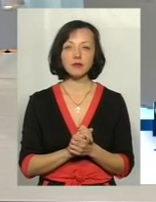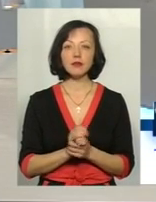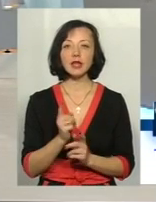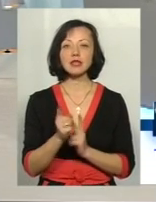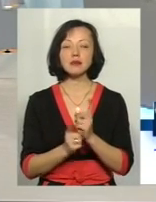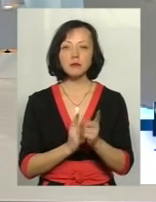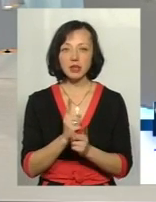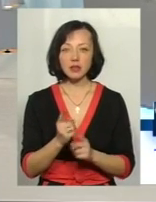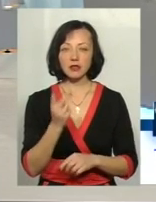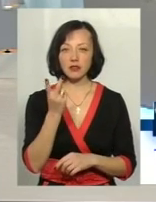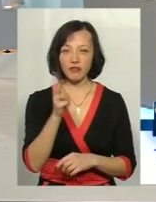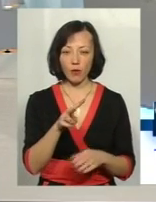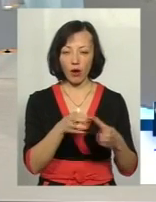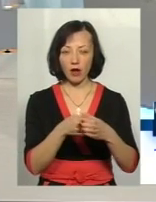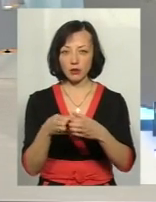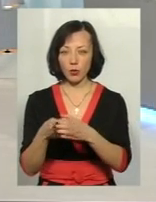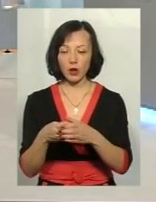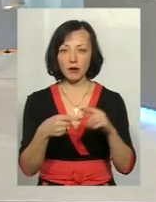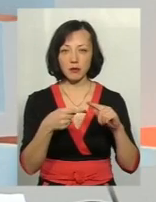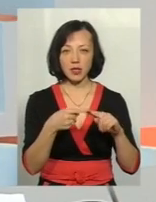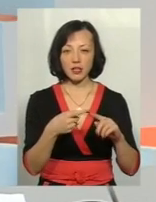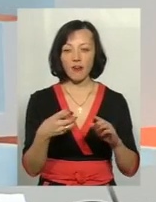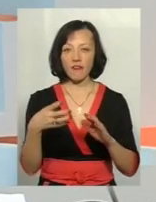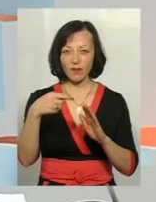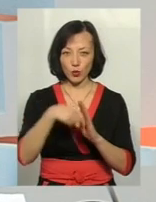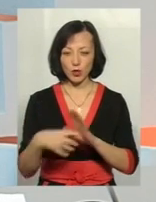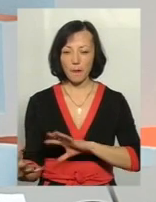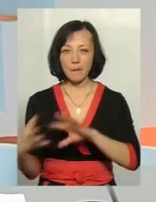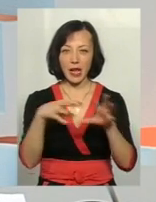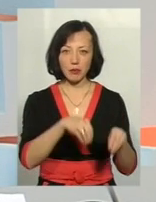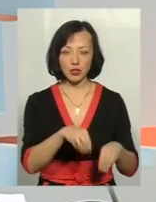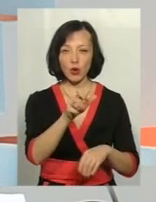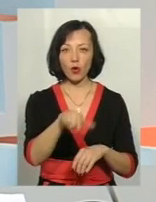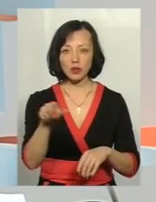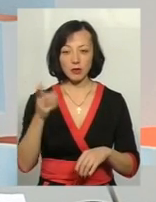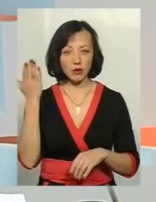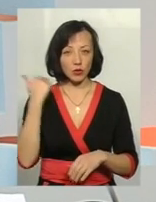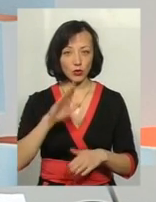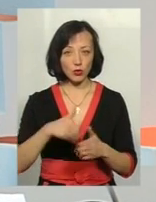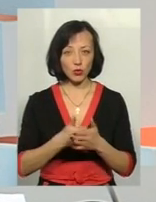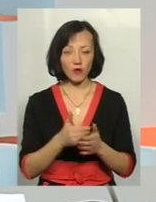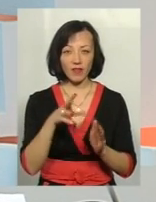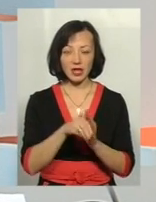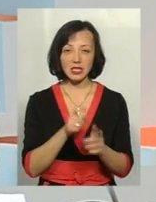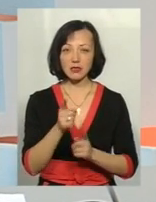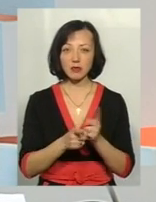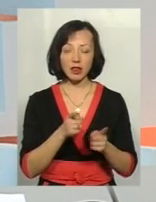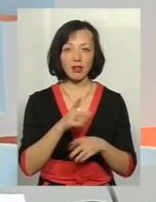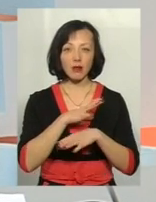торкнулися ще двох категорій осіб – це внутрішньопереміщених осіб. До цього часу, або, скажімо, до внесення змін,